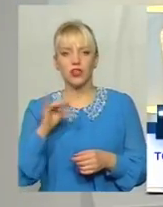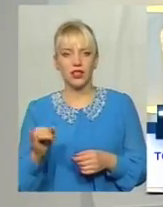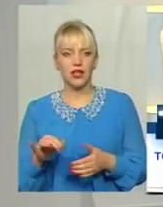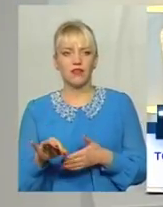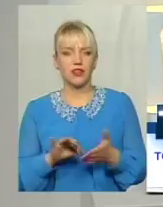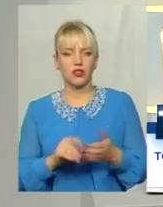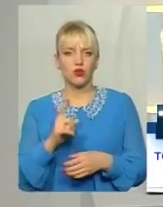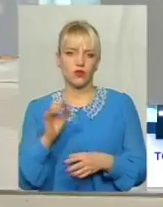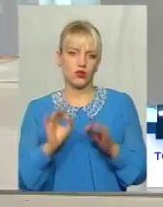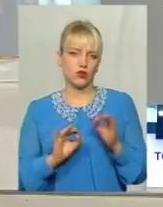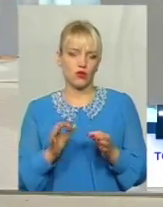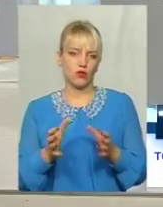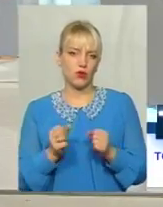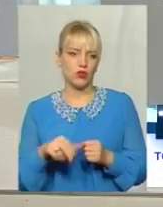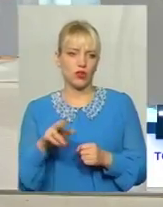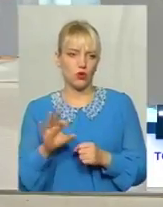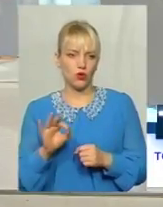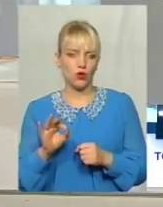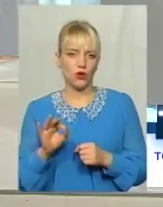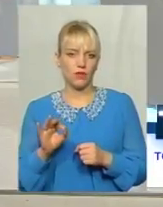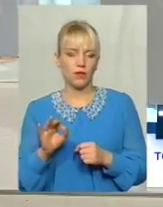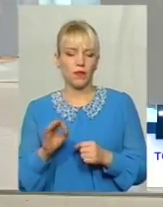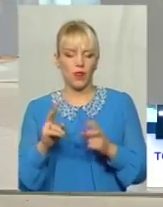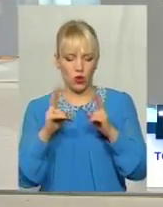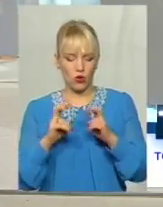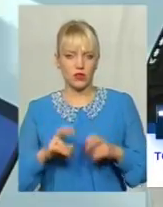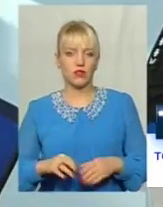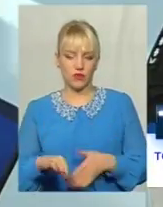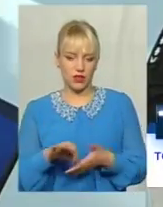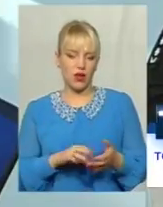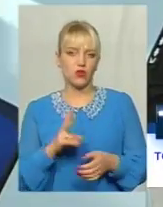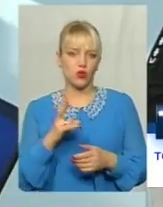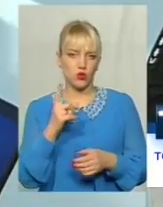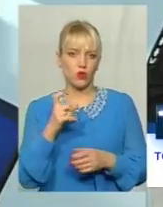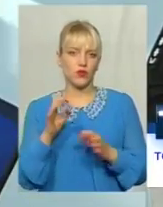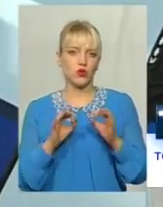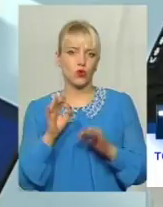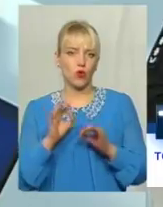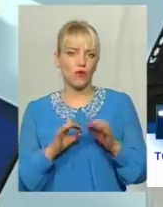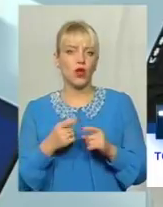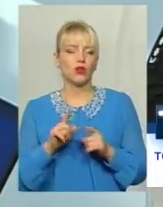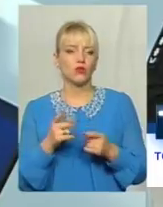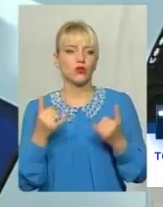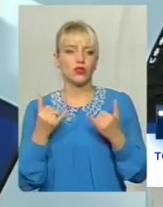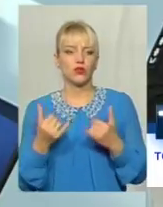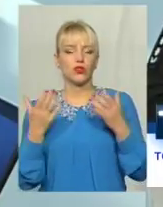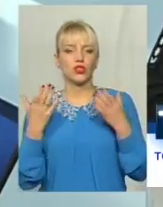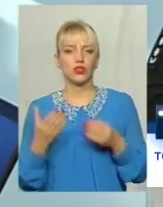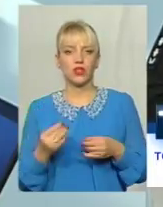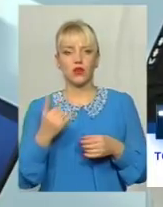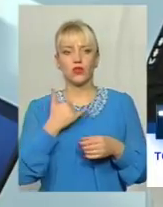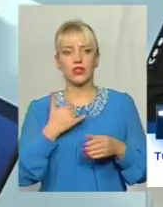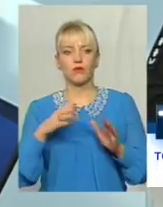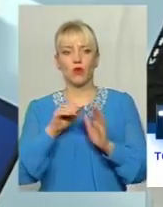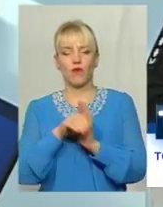100% беруться до розгляду Відразу і 100% Тому що на сьогоднішній день В нас